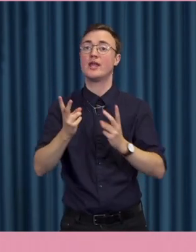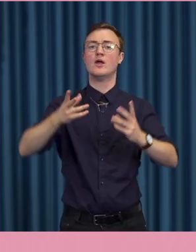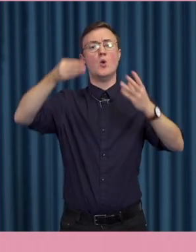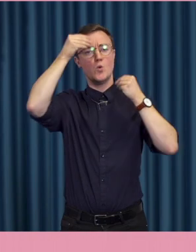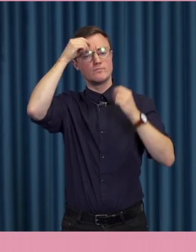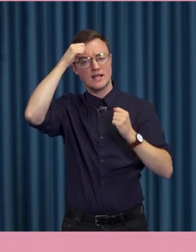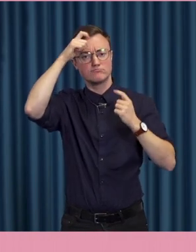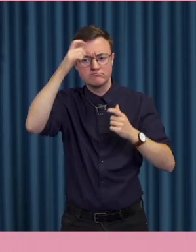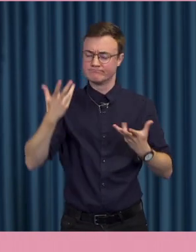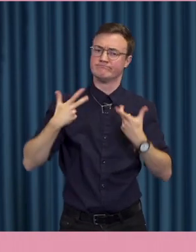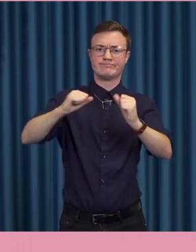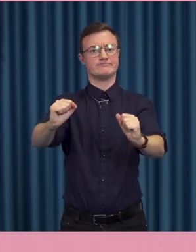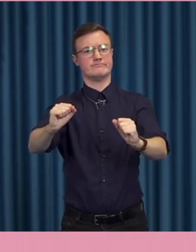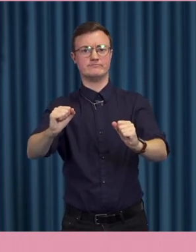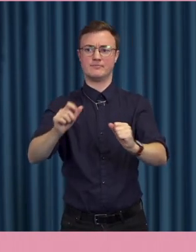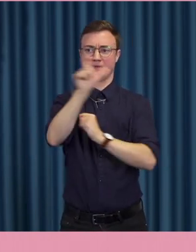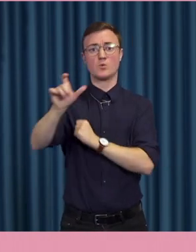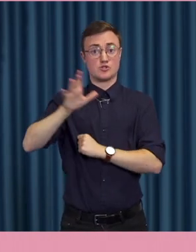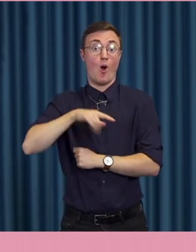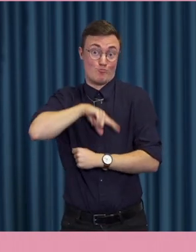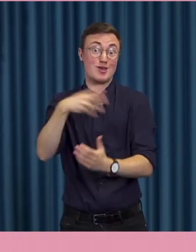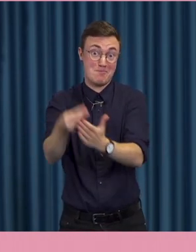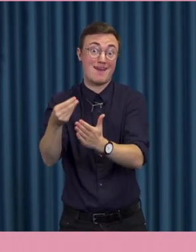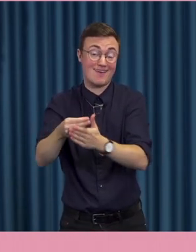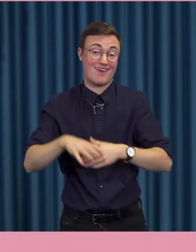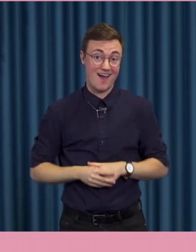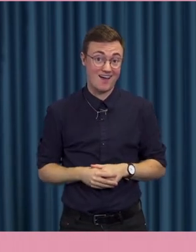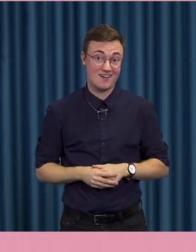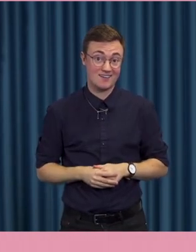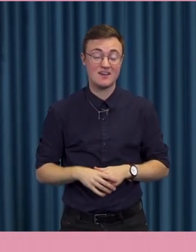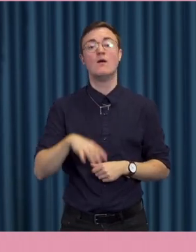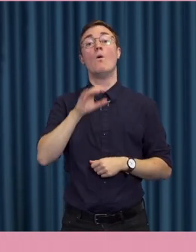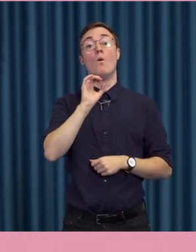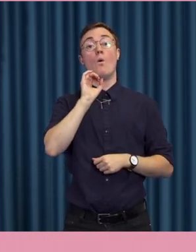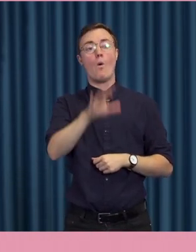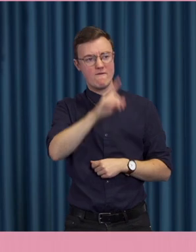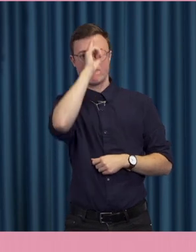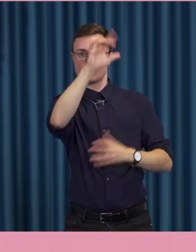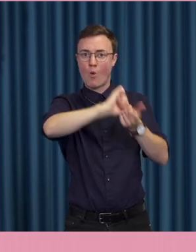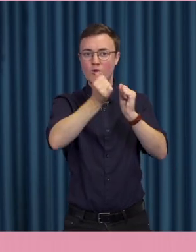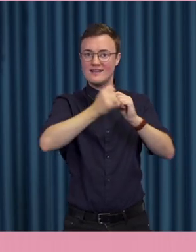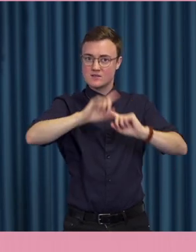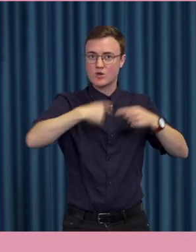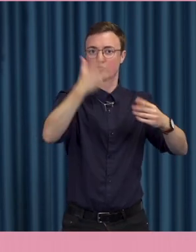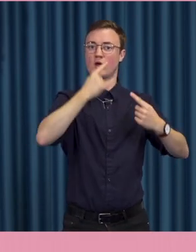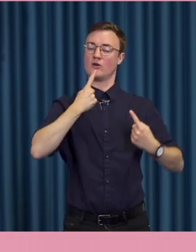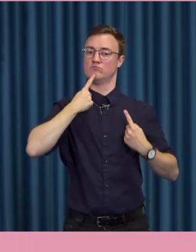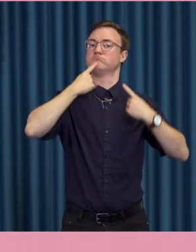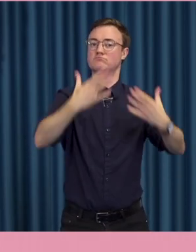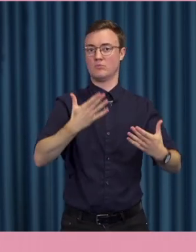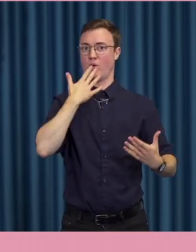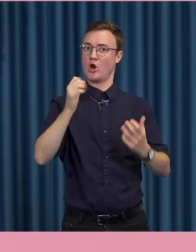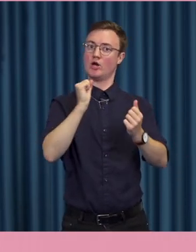engagerade folk med mycket pengar. Att vara insatt i politiska processer och kunna uttrycka sig väl är lika